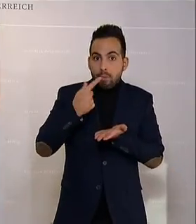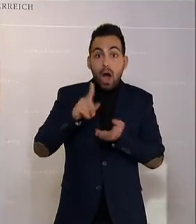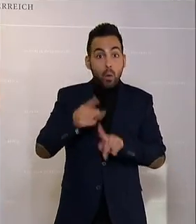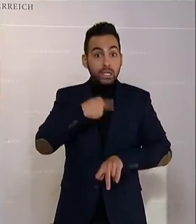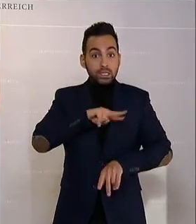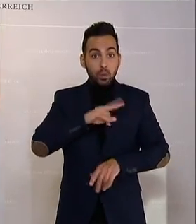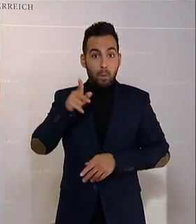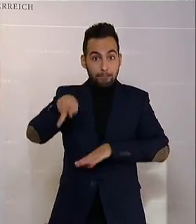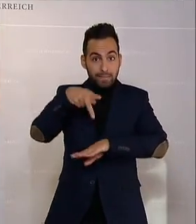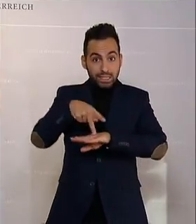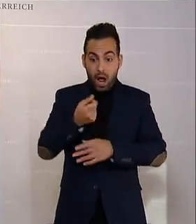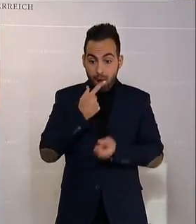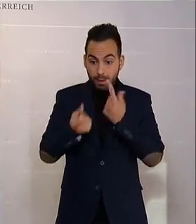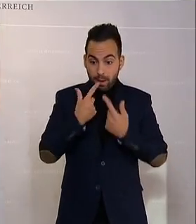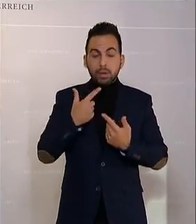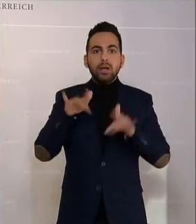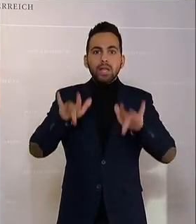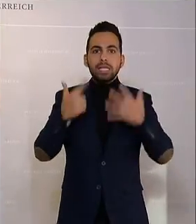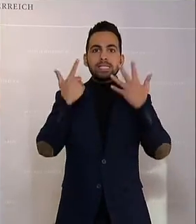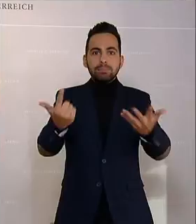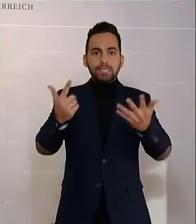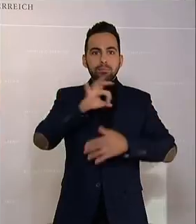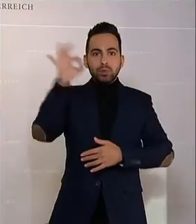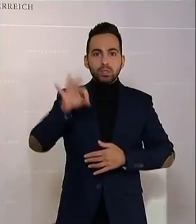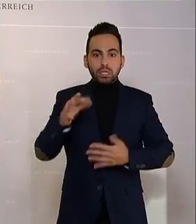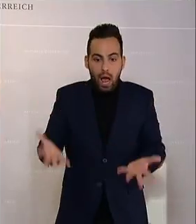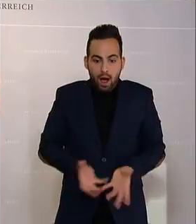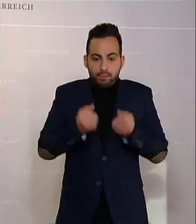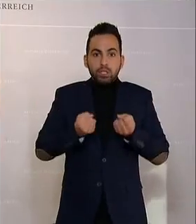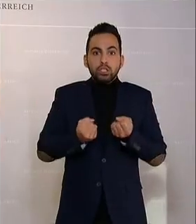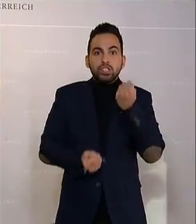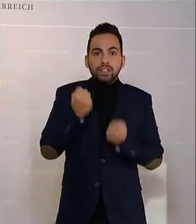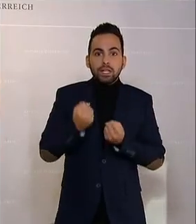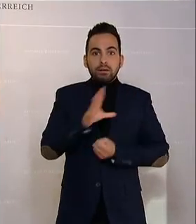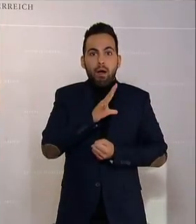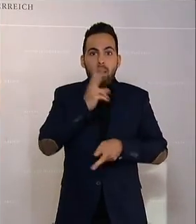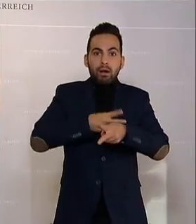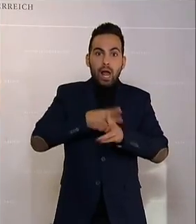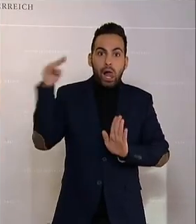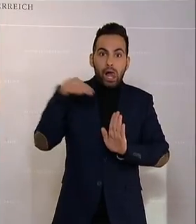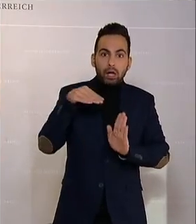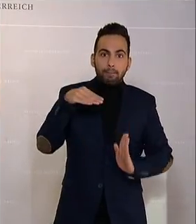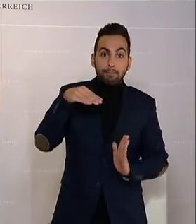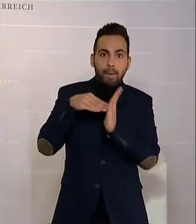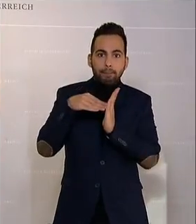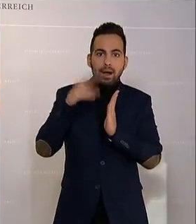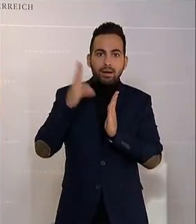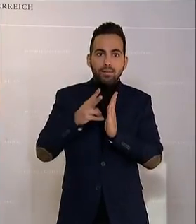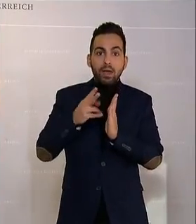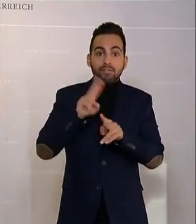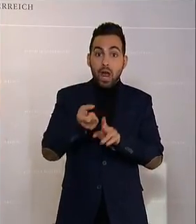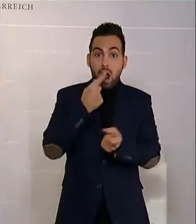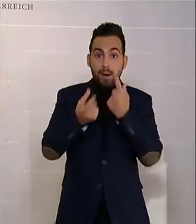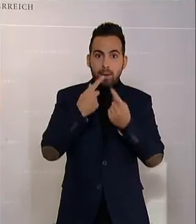mindestens eine 70-prozentige Chance haben, gar nicht schwer zu erkranken. Bei rechtzeitiger Therapiebeginn können alle Todesfälle